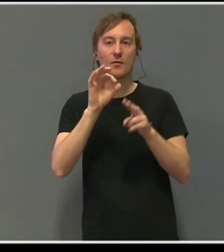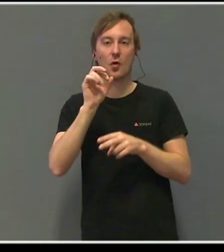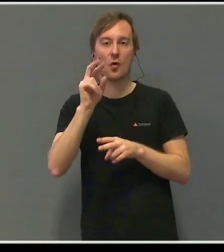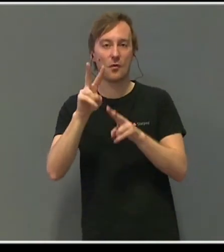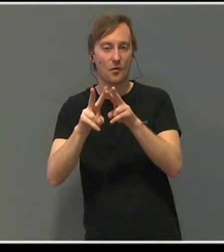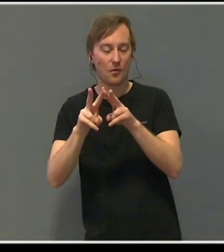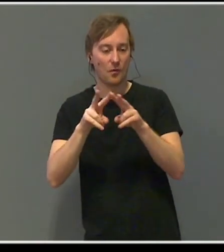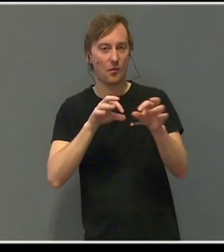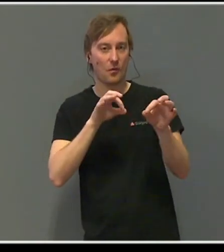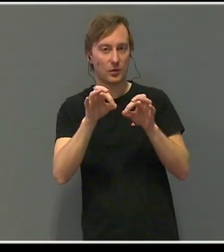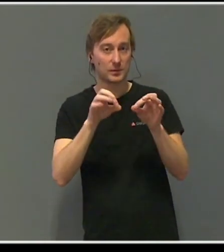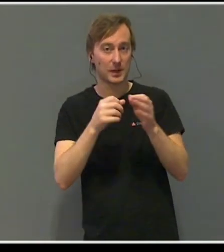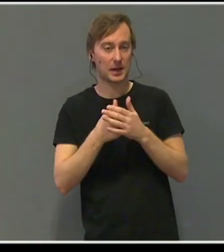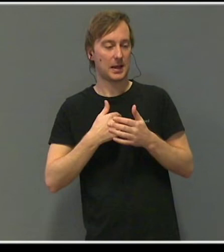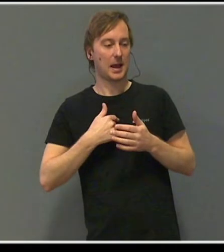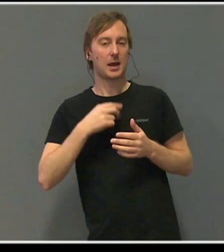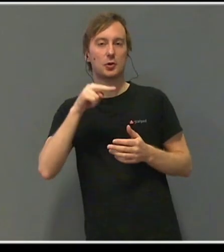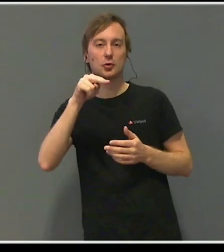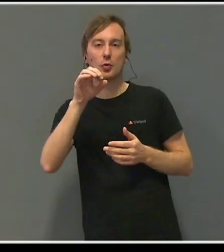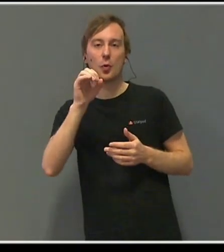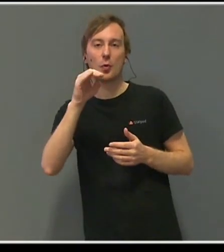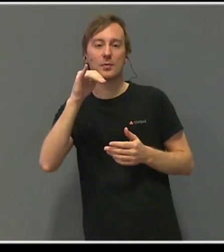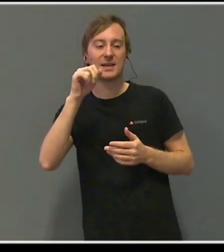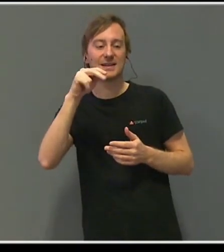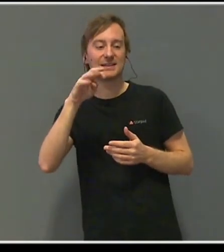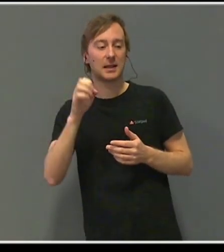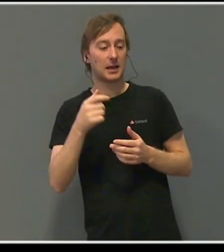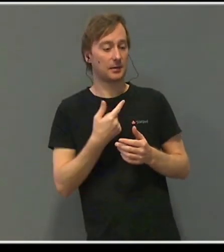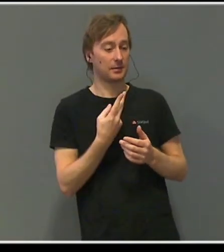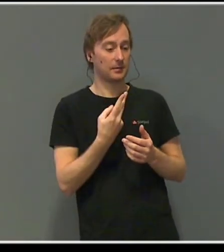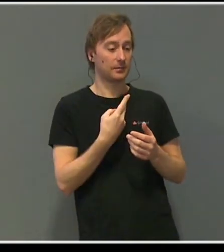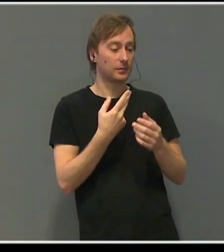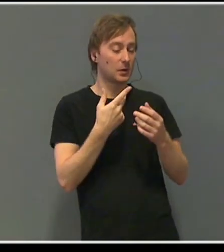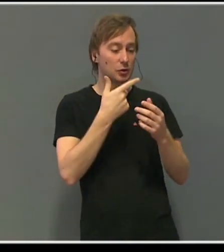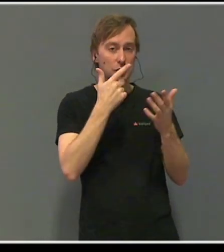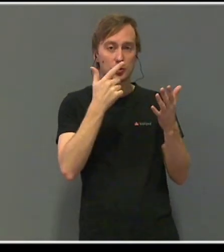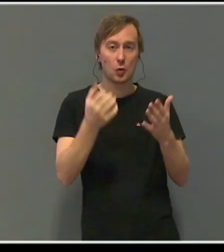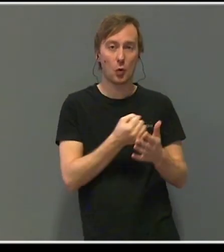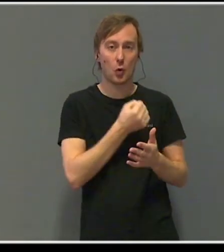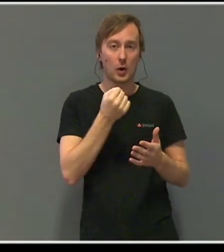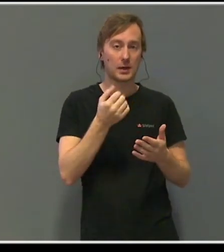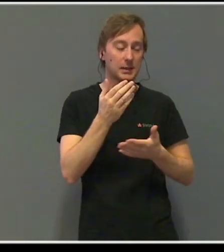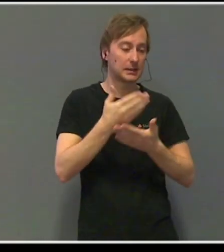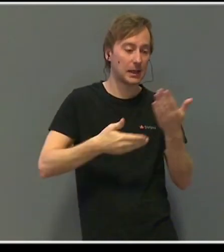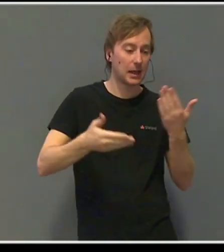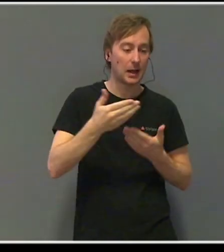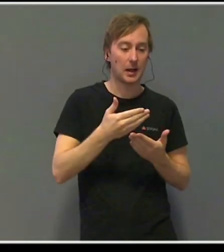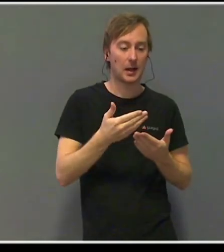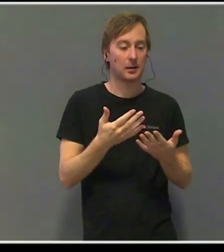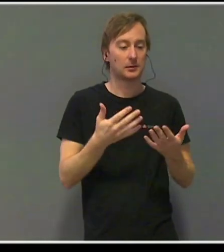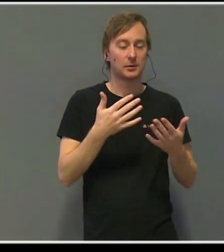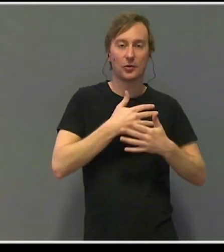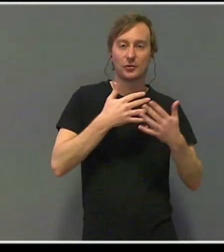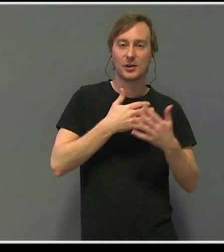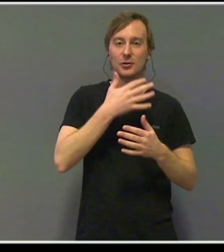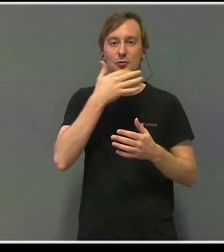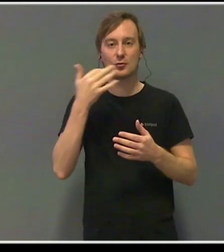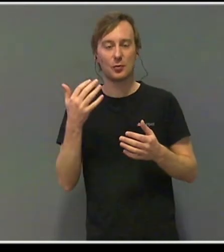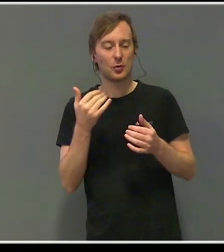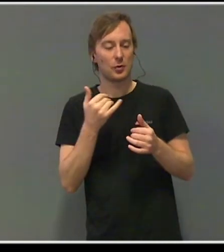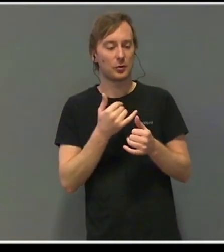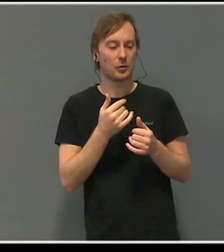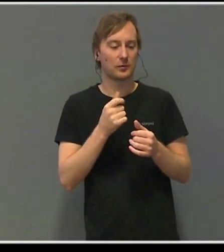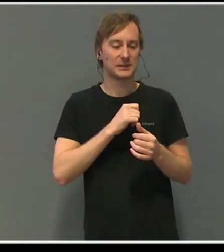som nomine. Og i syv år har vi delt humor. Latter, eventyr, oppturer og nedturer. Det som kanskje betyr mest for